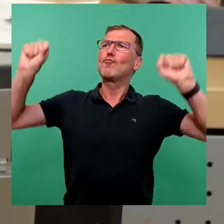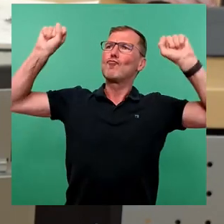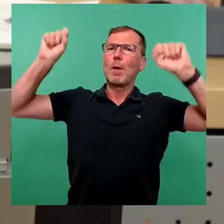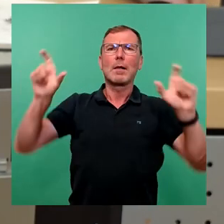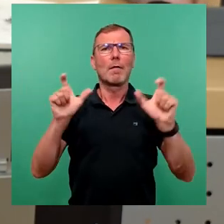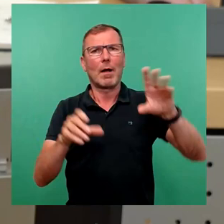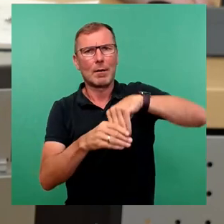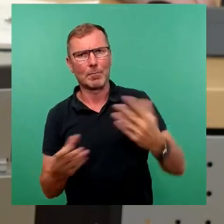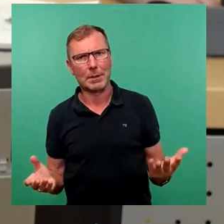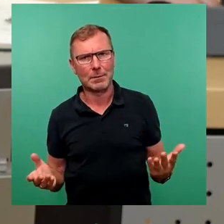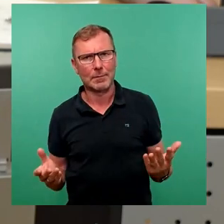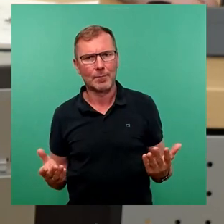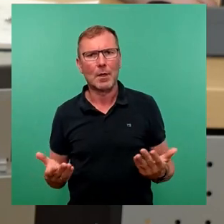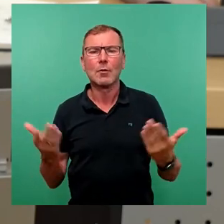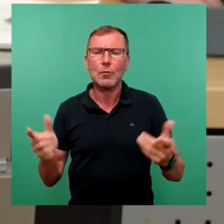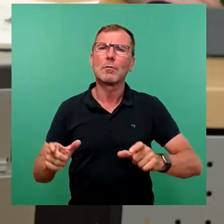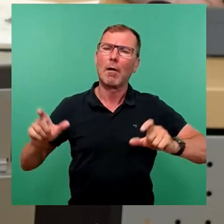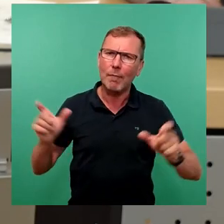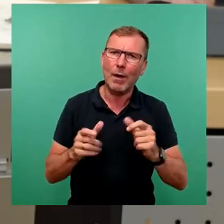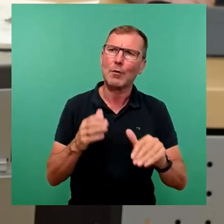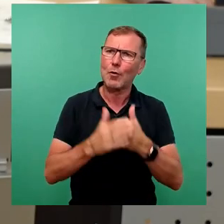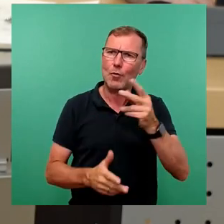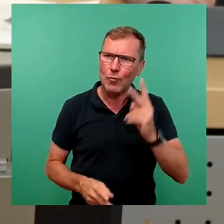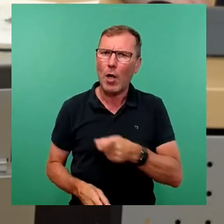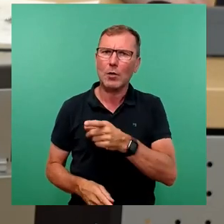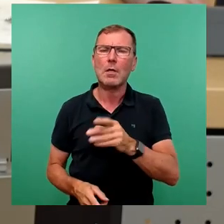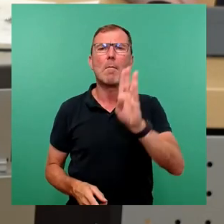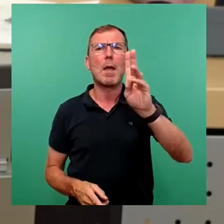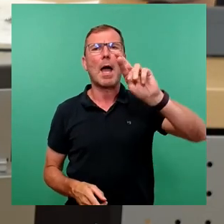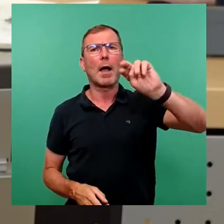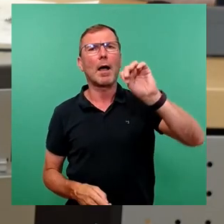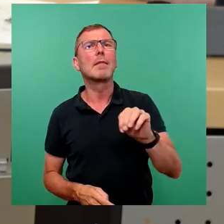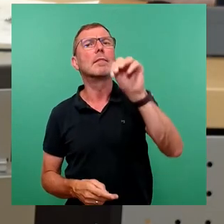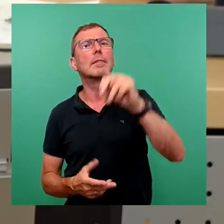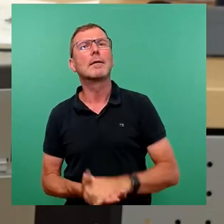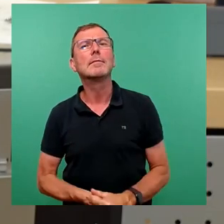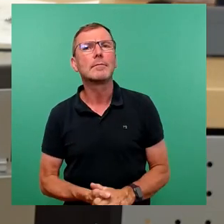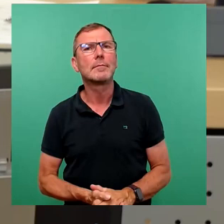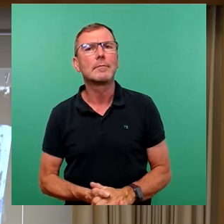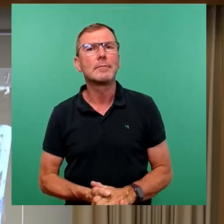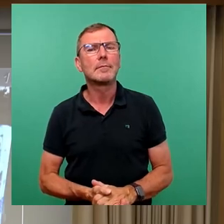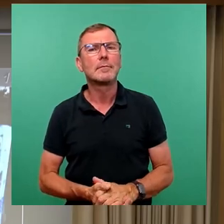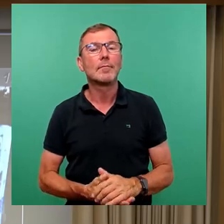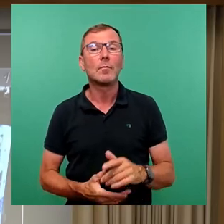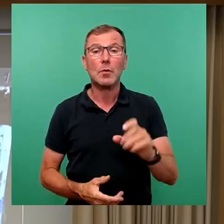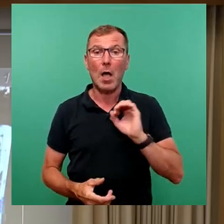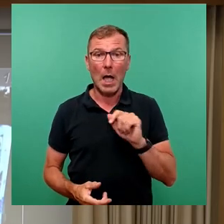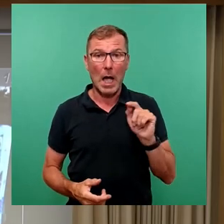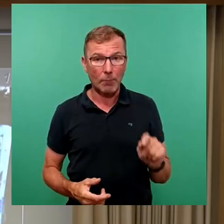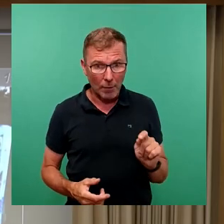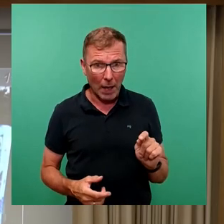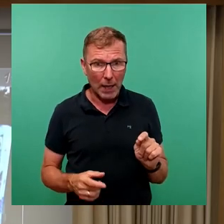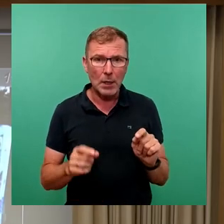Und so feierte die Neustadt BRN. Während die Partei unter dem Motto